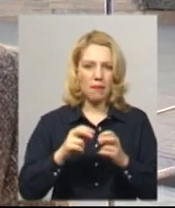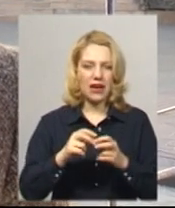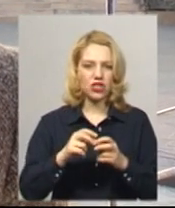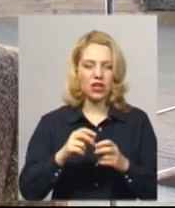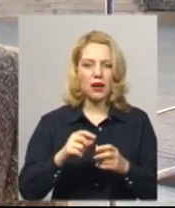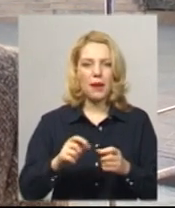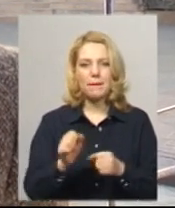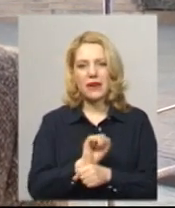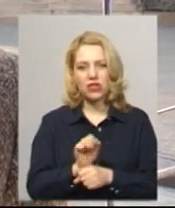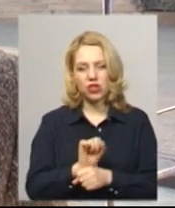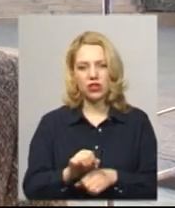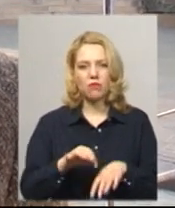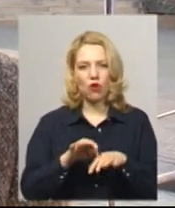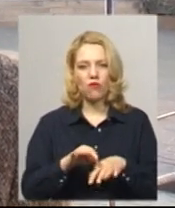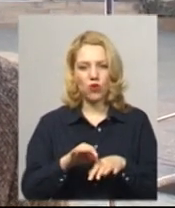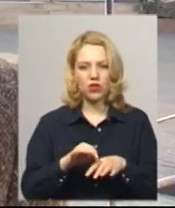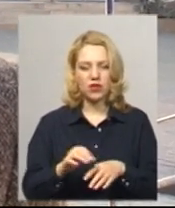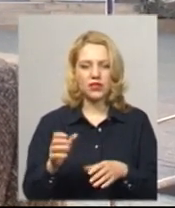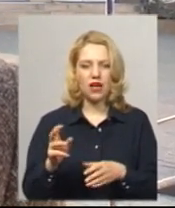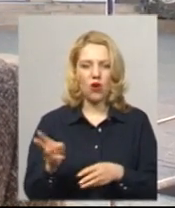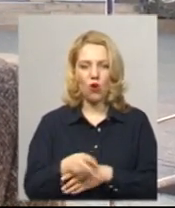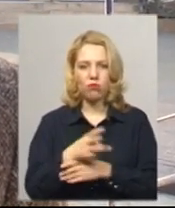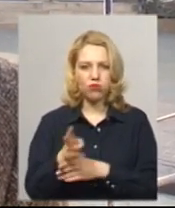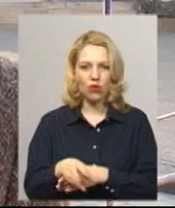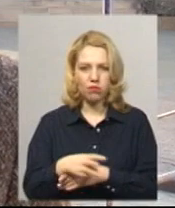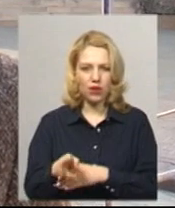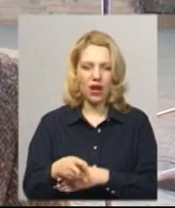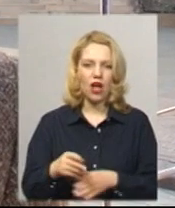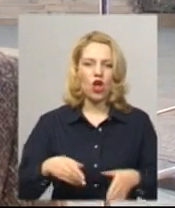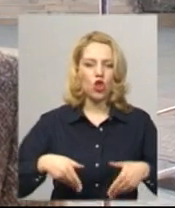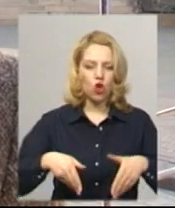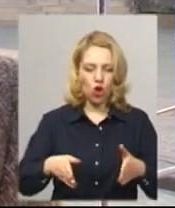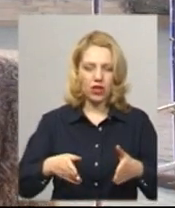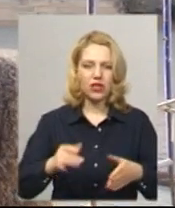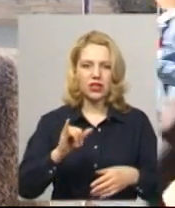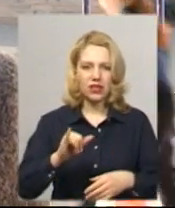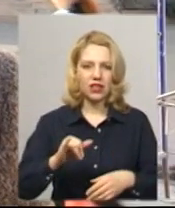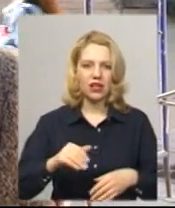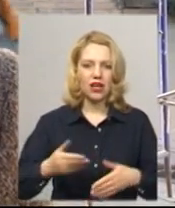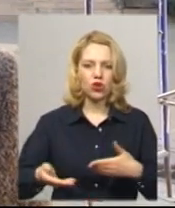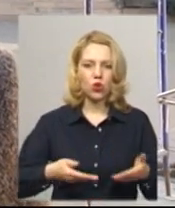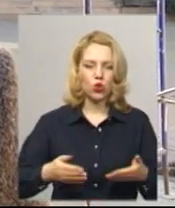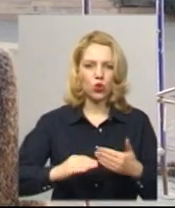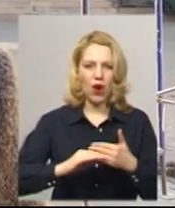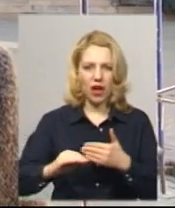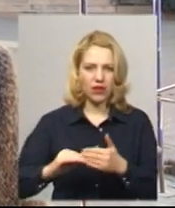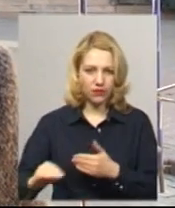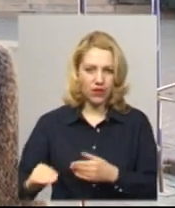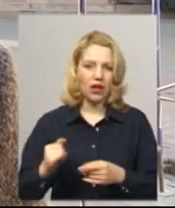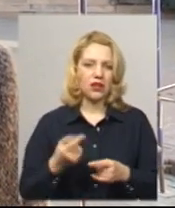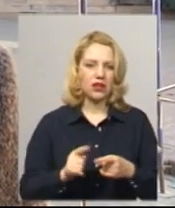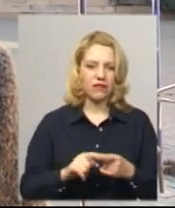проводилася обробка дезінфікаційним розчином доріг та тротуарів міста. Загалом на цю роботу було